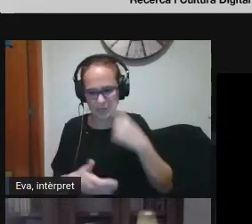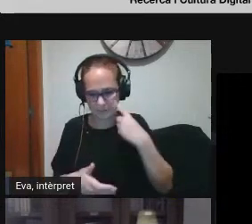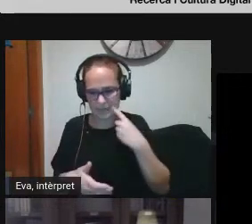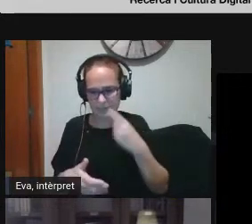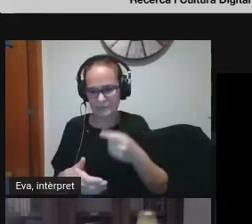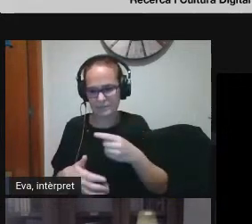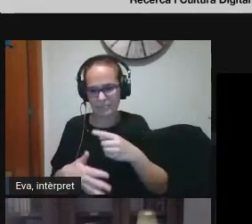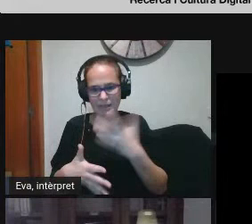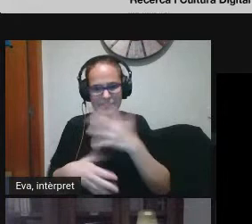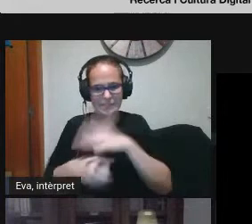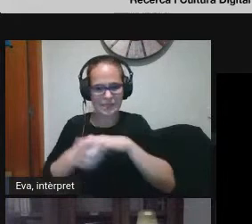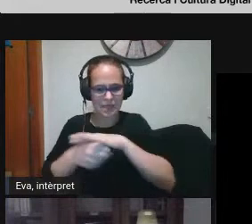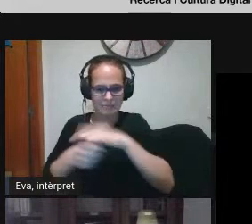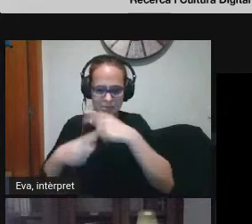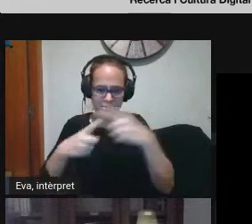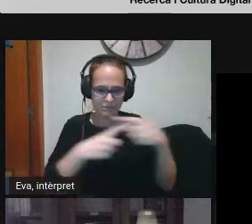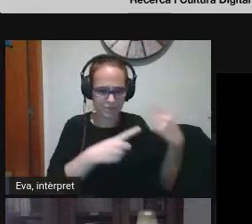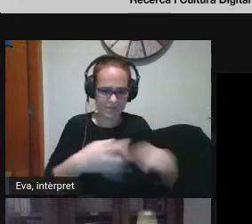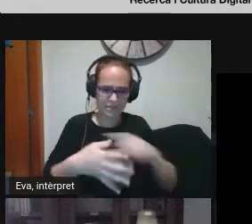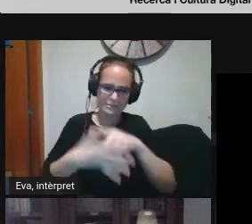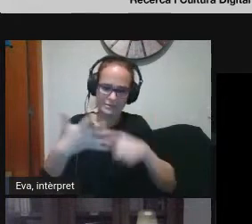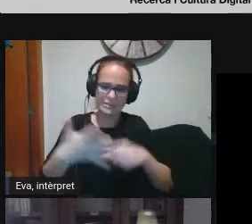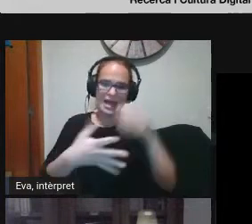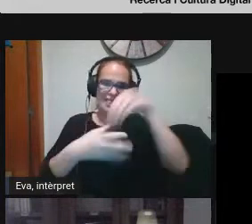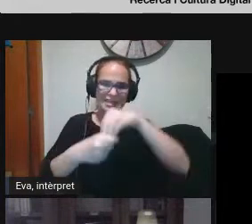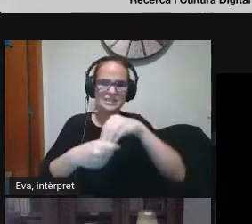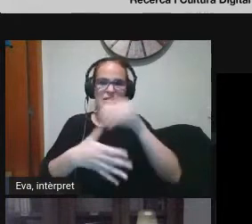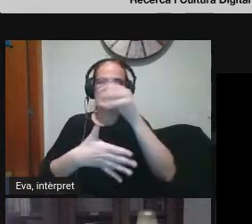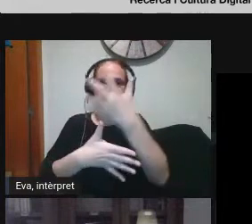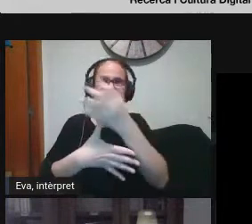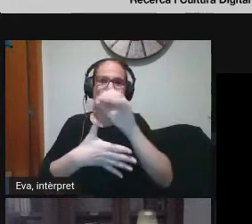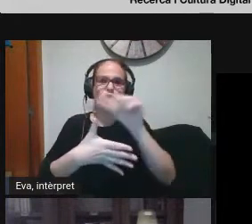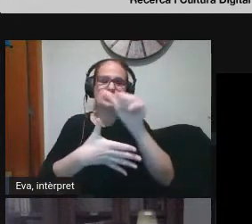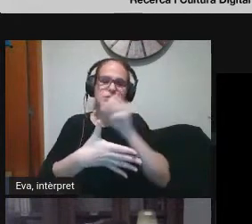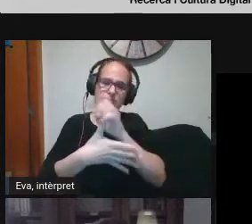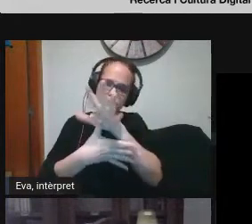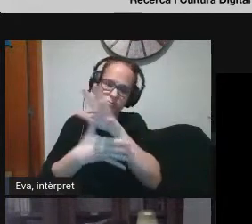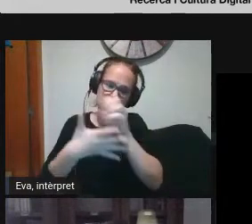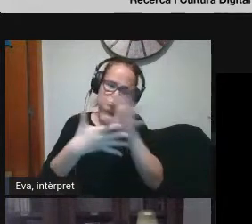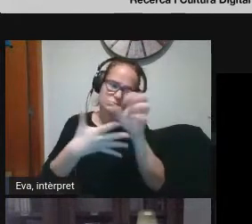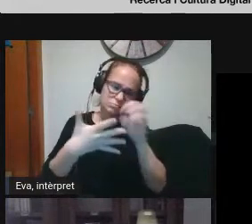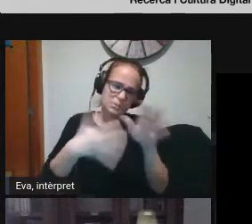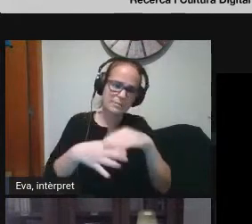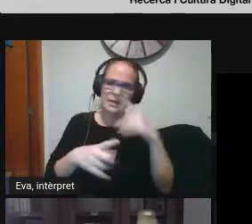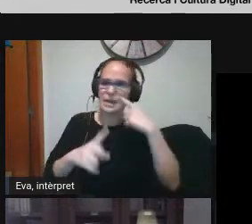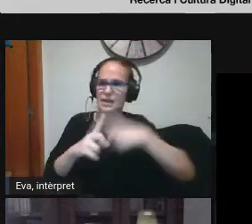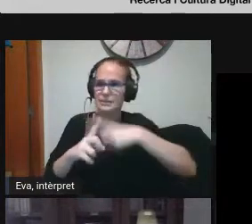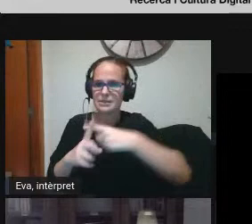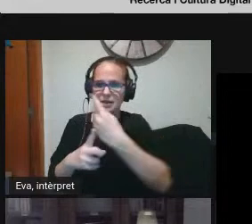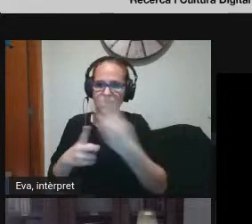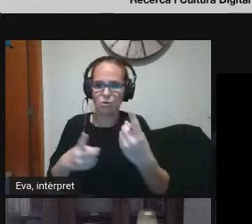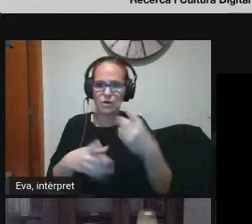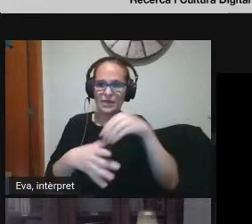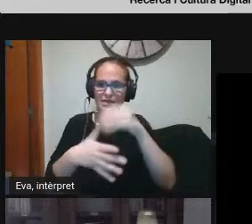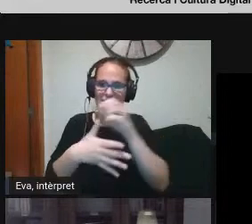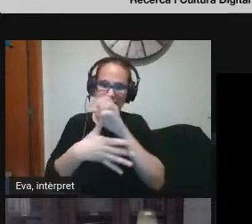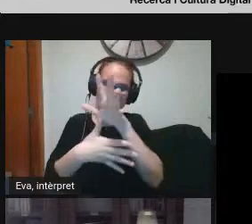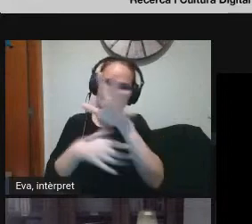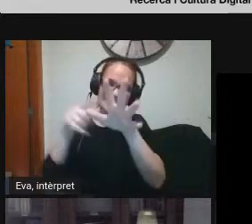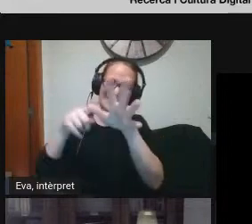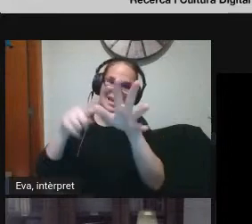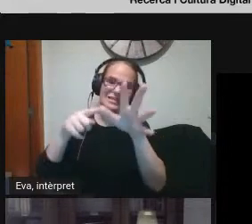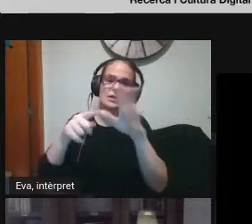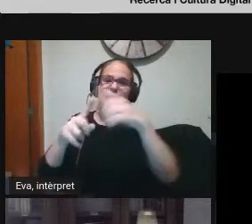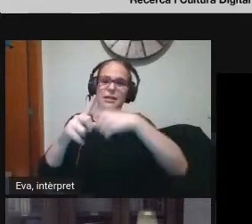uns cinc o sis descriptors i cada descriptor pot tenir cada un d'aquests nivells que hem vist el bàsic l'intermèdia i'avançat